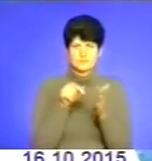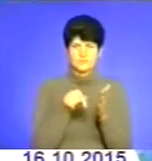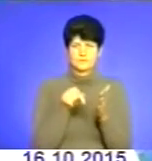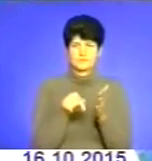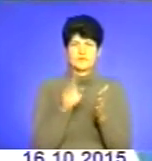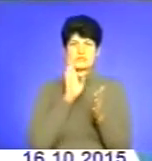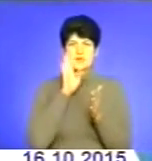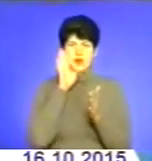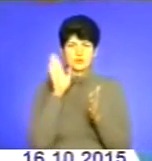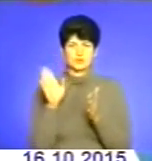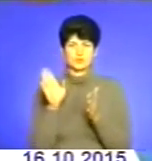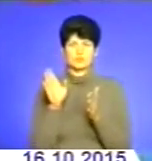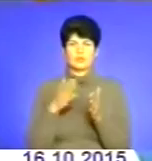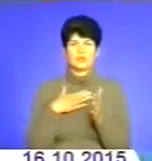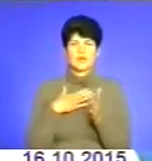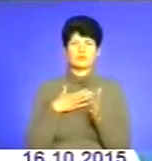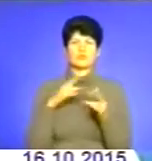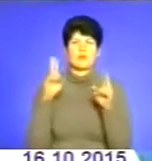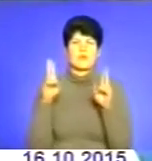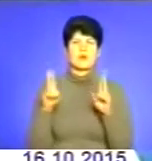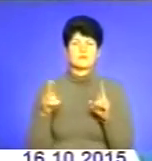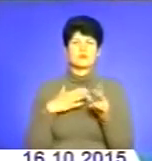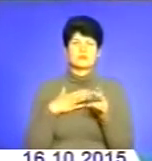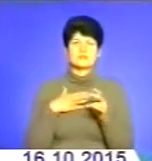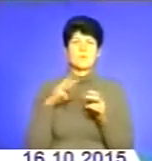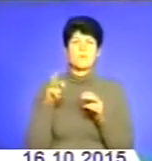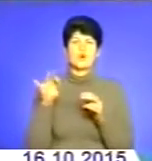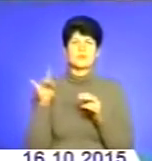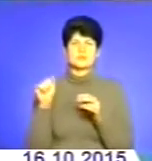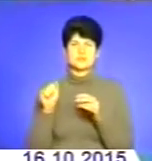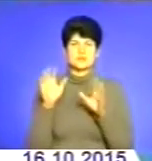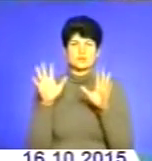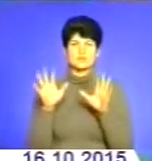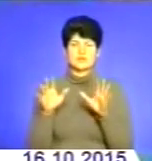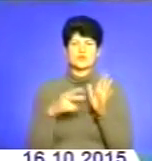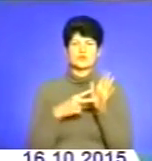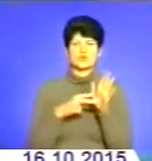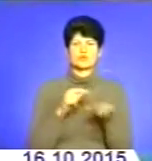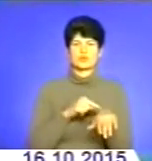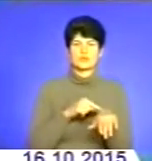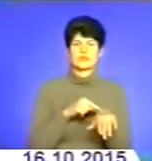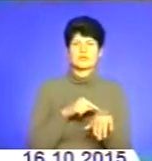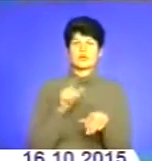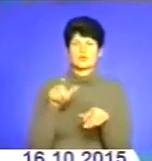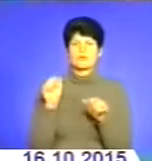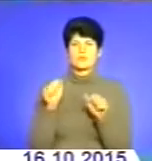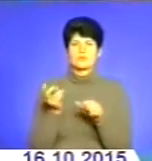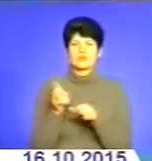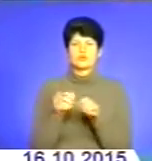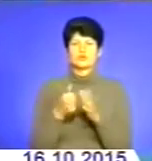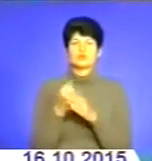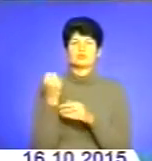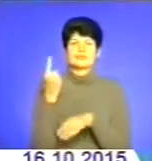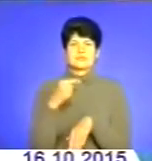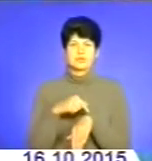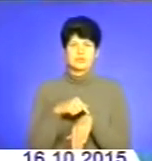Зранку, буквально по нашому правилу, в нас такий монастирський устав, починаючи з сьомої години, люди зможуть прокладатися ввечері до 11 години.